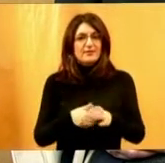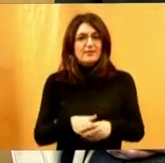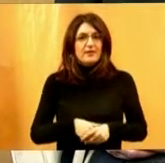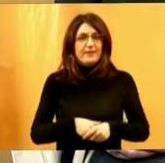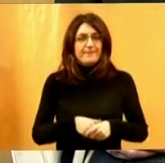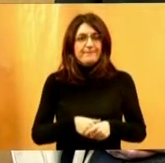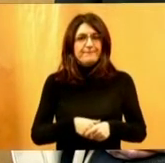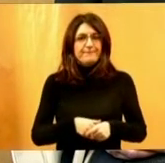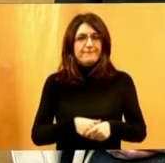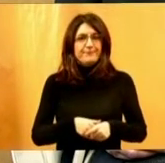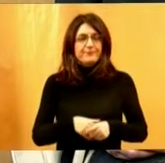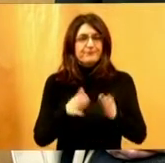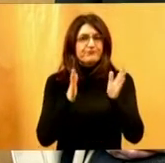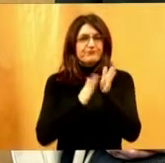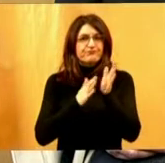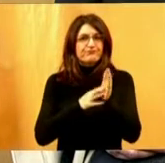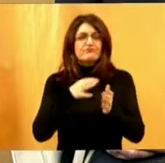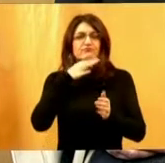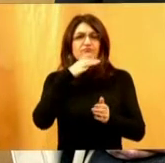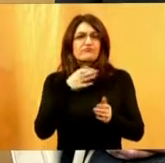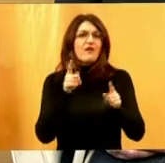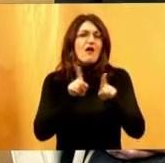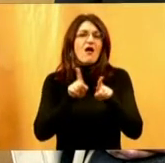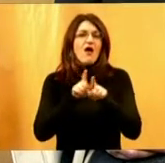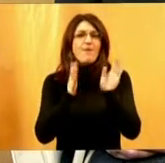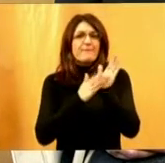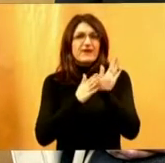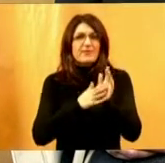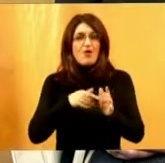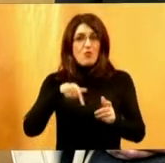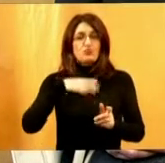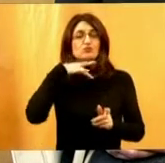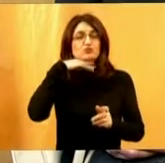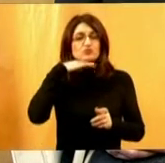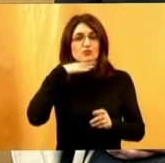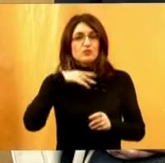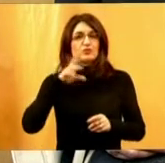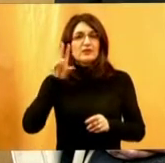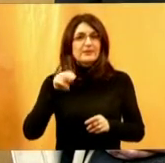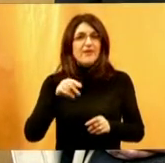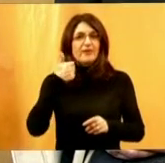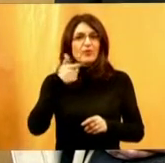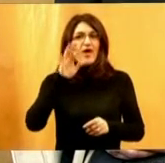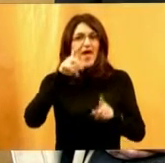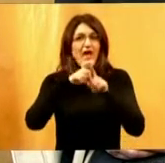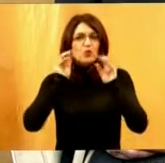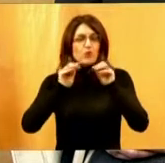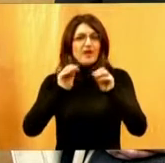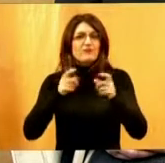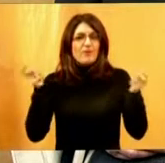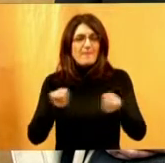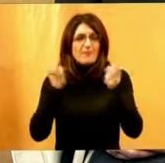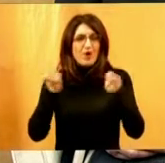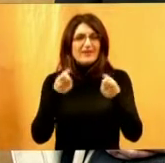recimo, da možda ilustriram primjerom, evo u ovu subotu imamo jednu edukativno-promotivnu